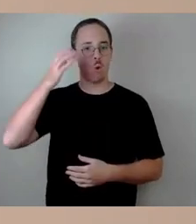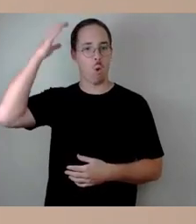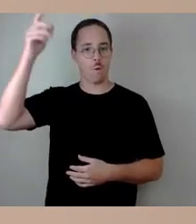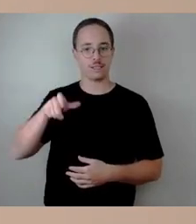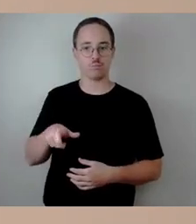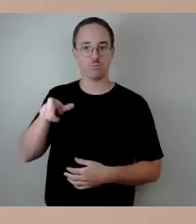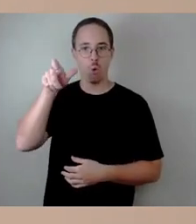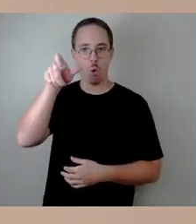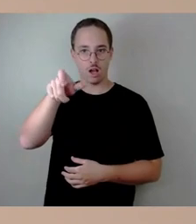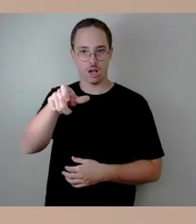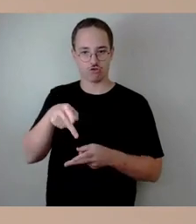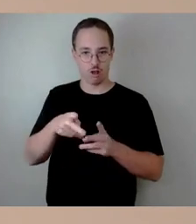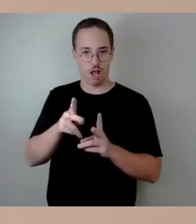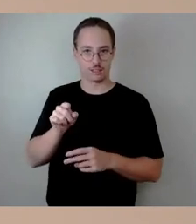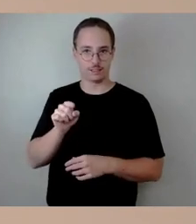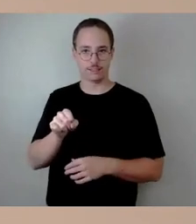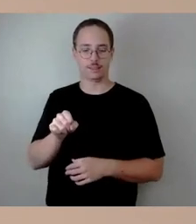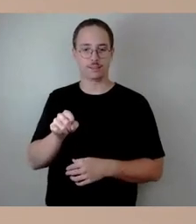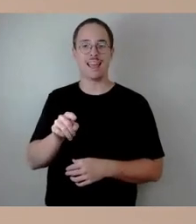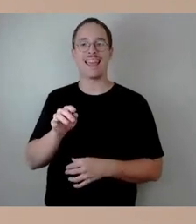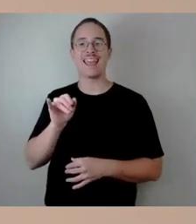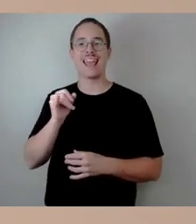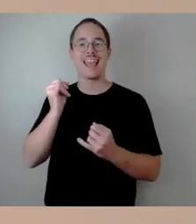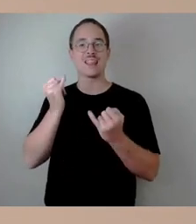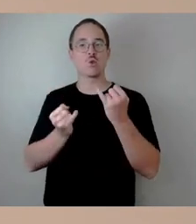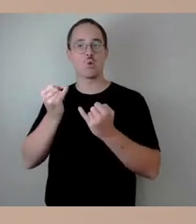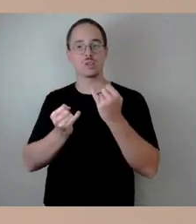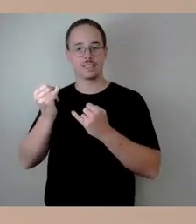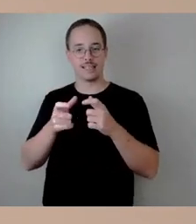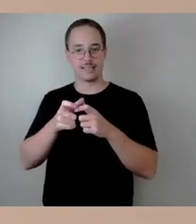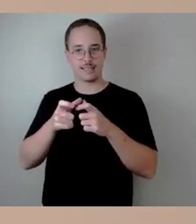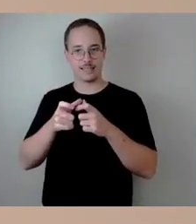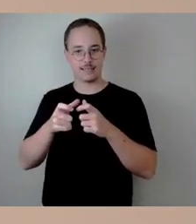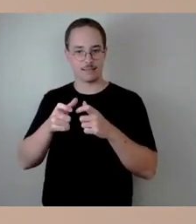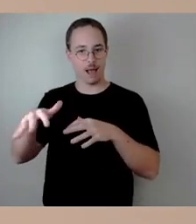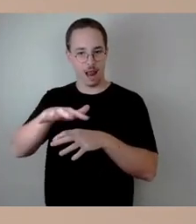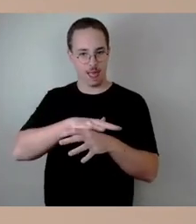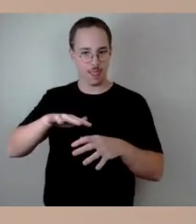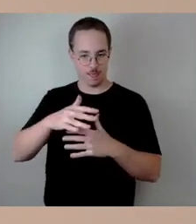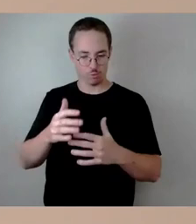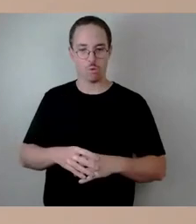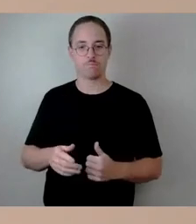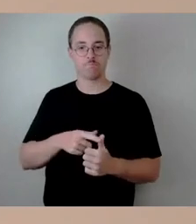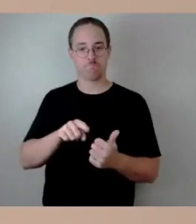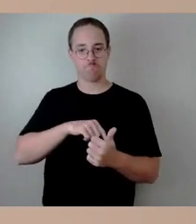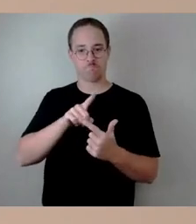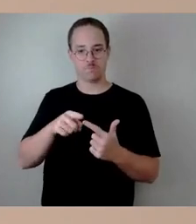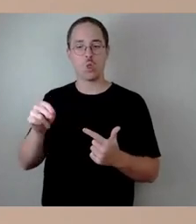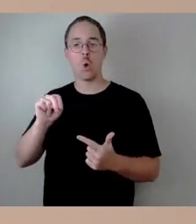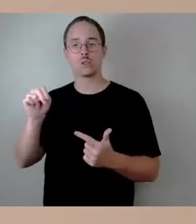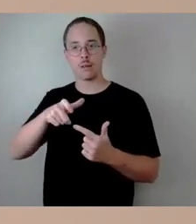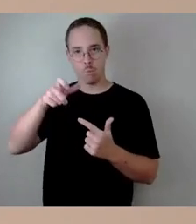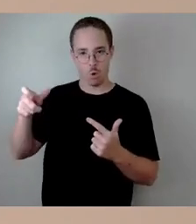Industriegelände Eisenbahn, das ist die Nossner Brücke, das ist die Fabrieststraße, das ist auch die Budapester Straße.